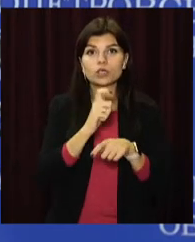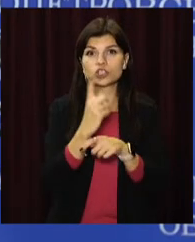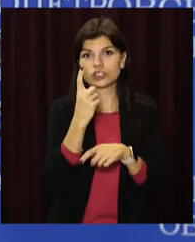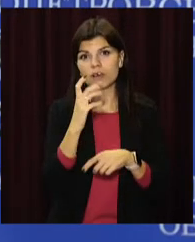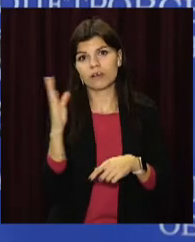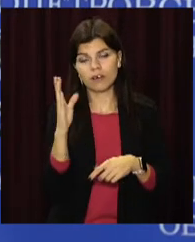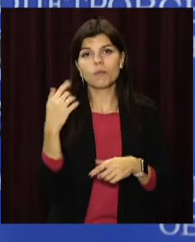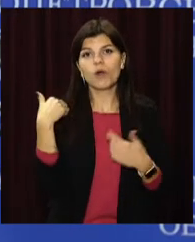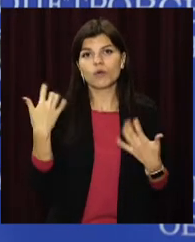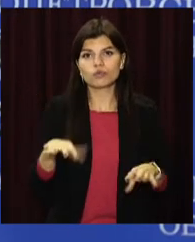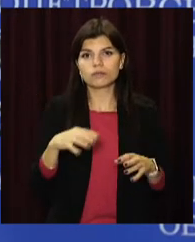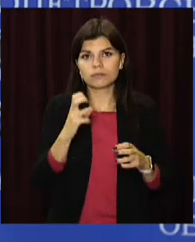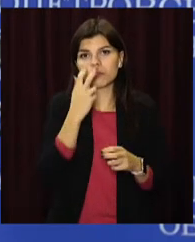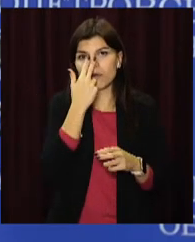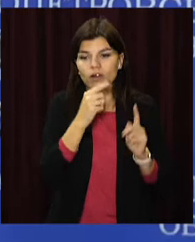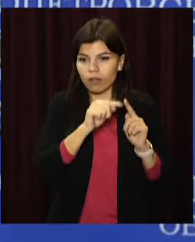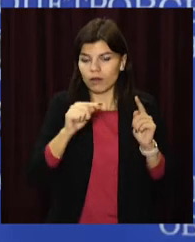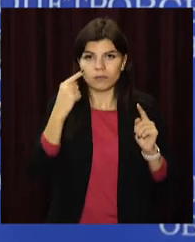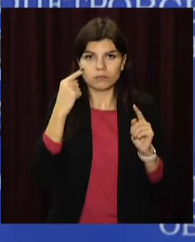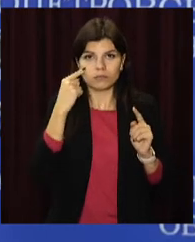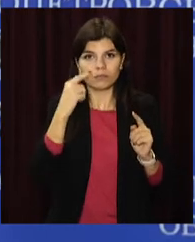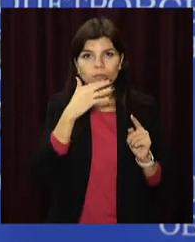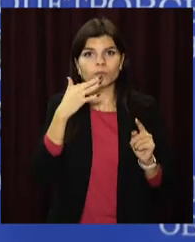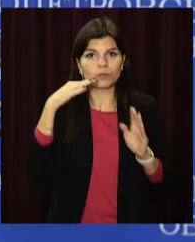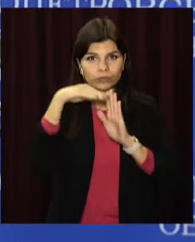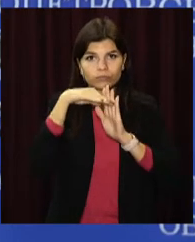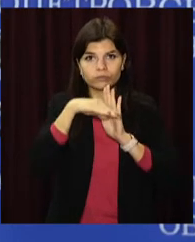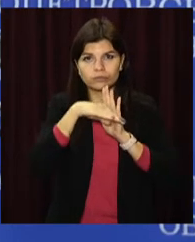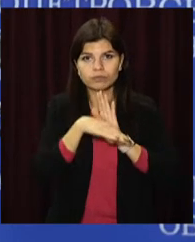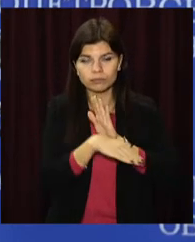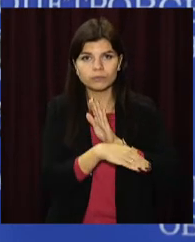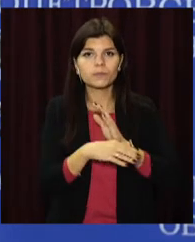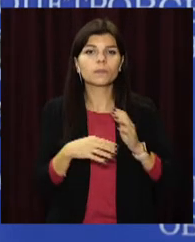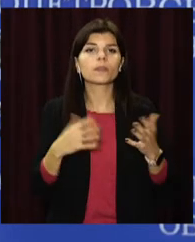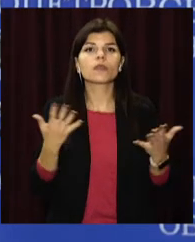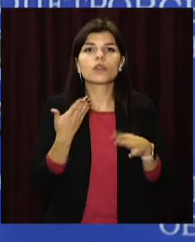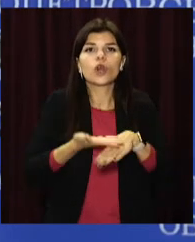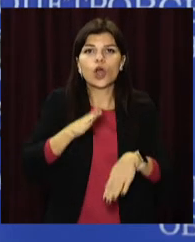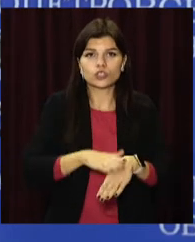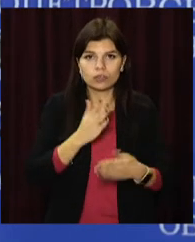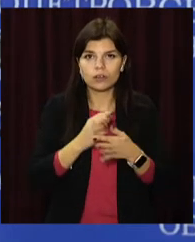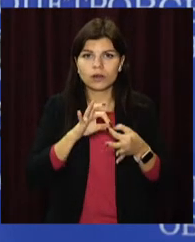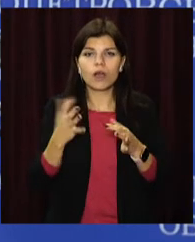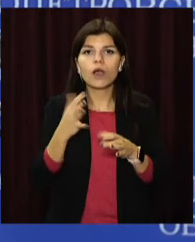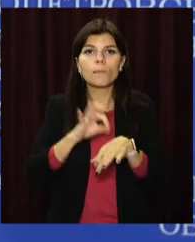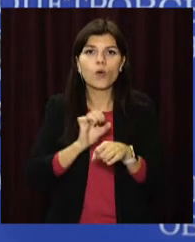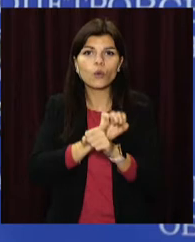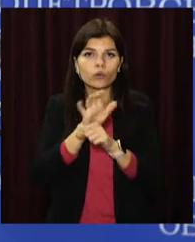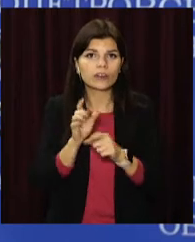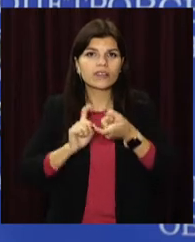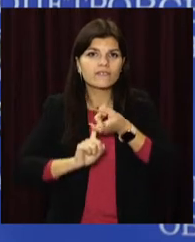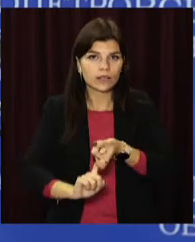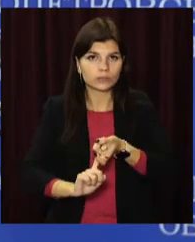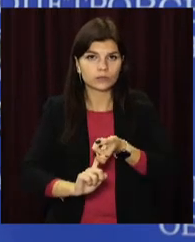не дуже веселих цифр. І це свідчить саме про тяжкість пацієнтів, які зараз хворіють на коронавірусну